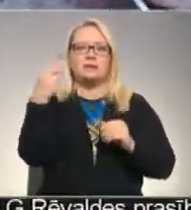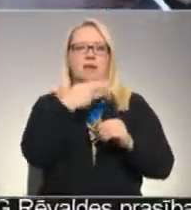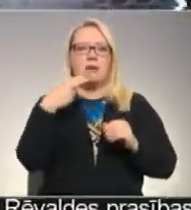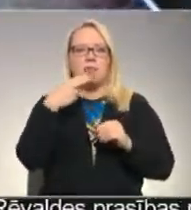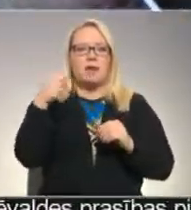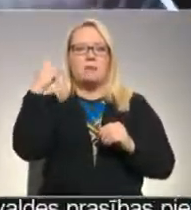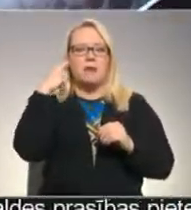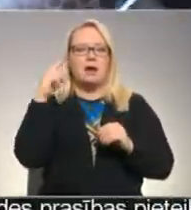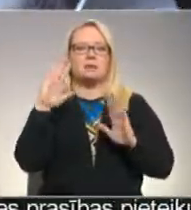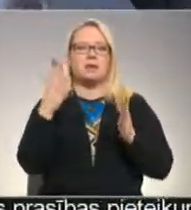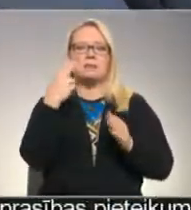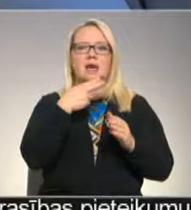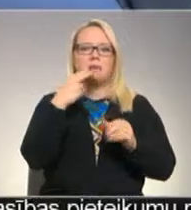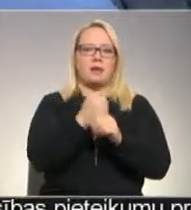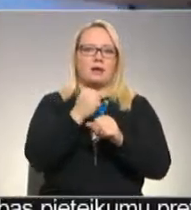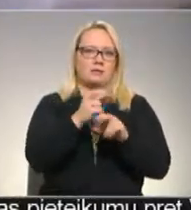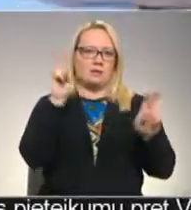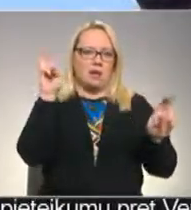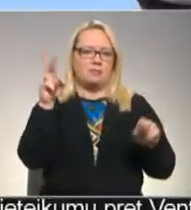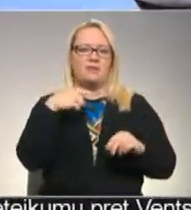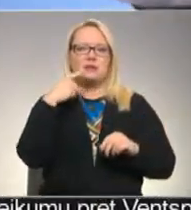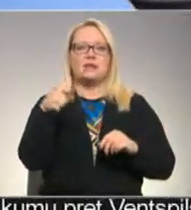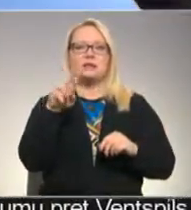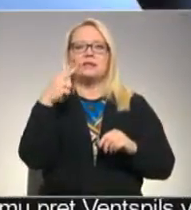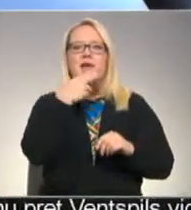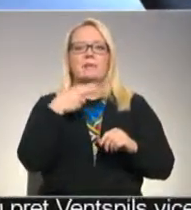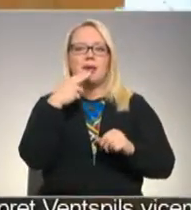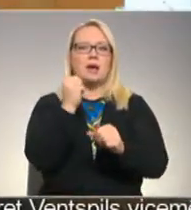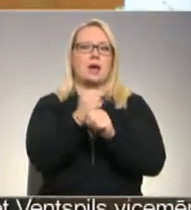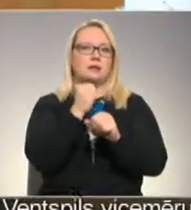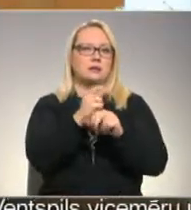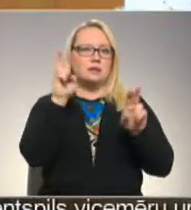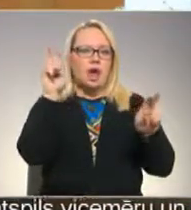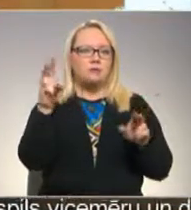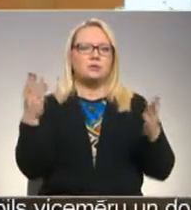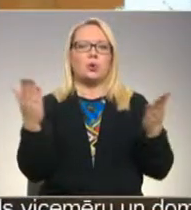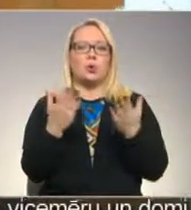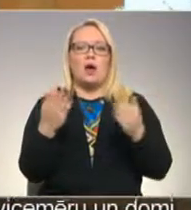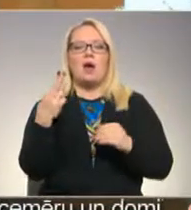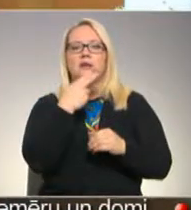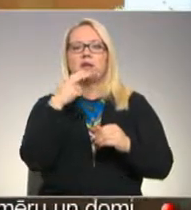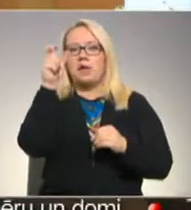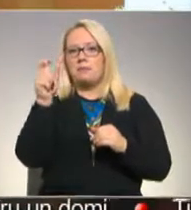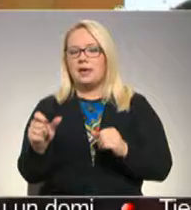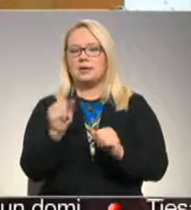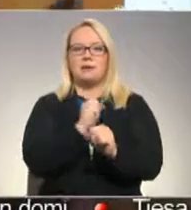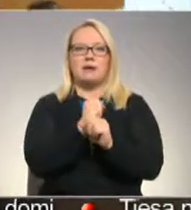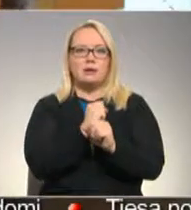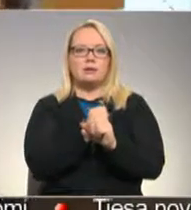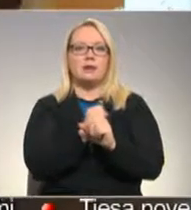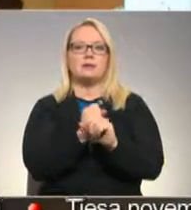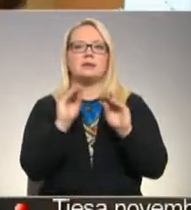saimnieka darbs. Tas ir saiminīka darbs. Tas ir darbs, kurā saiminīgs, var teiksim, darēja tos īlīgi